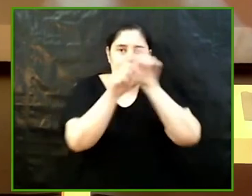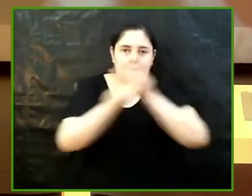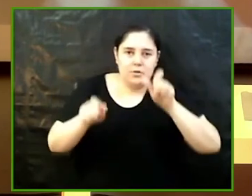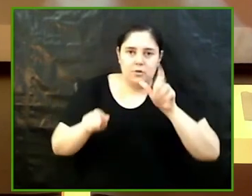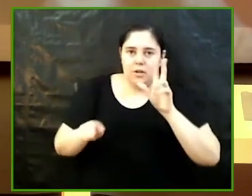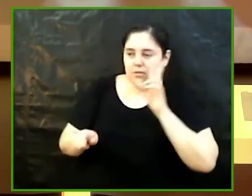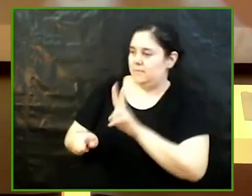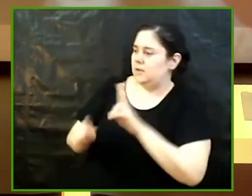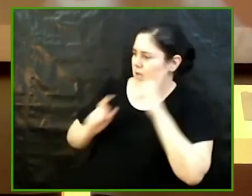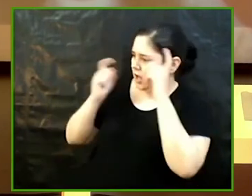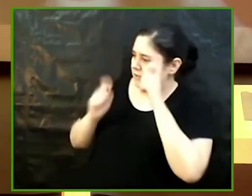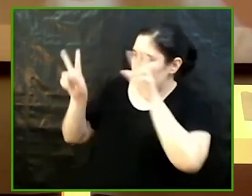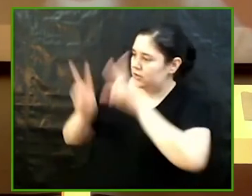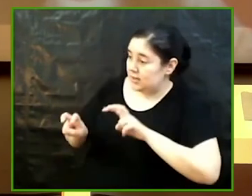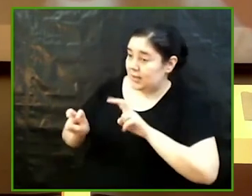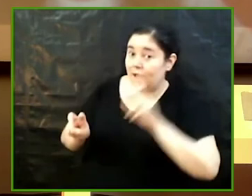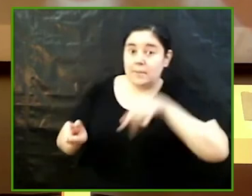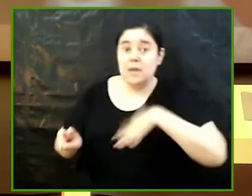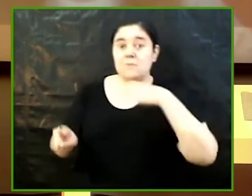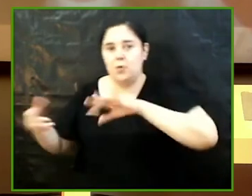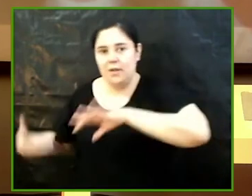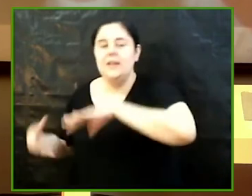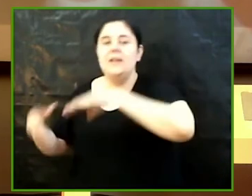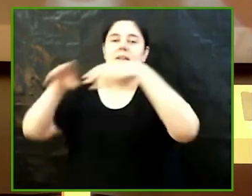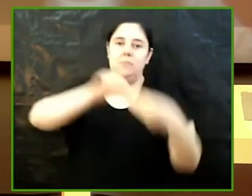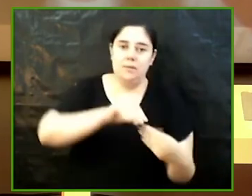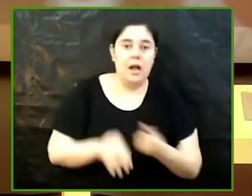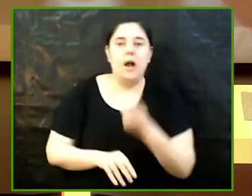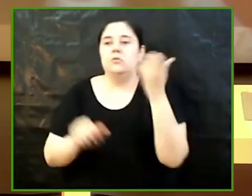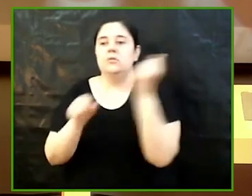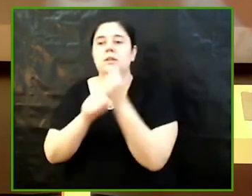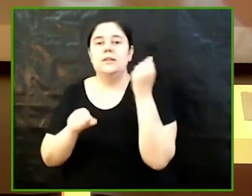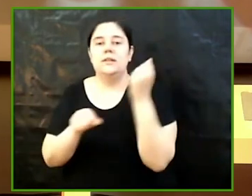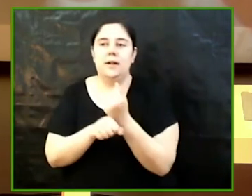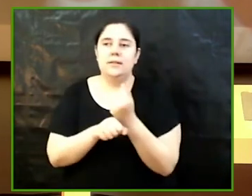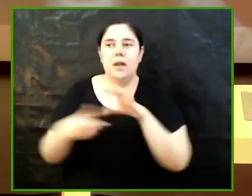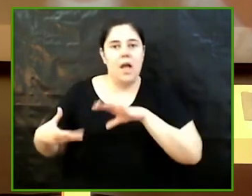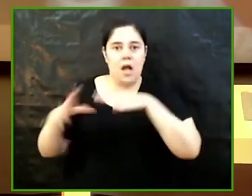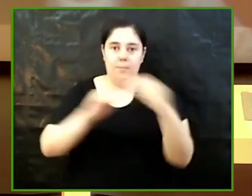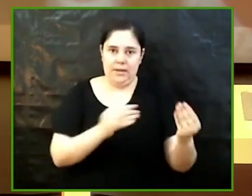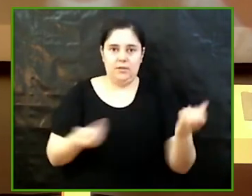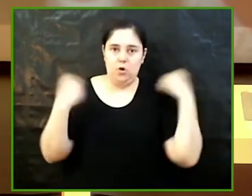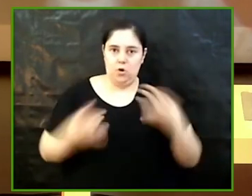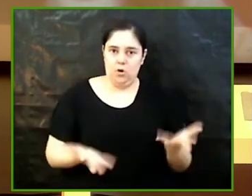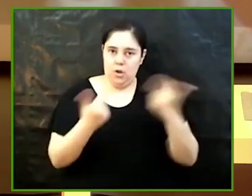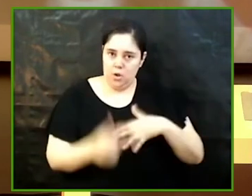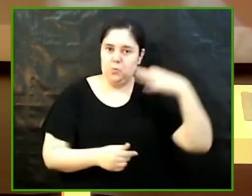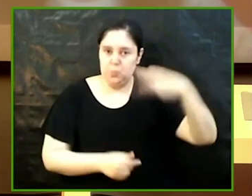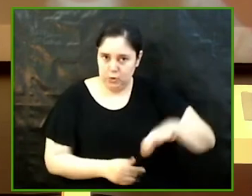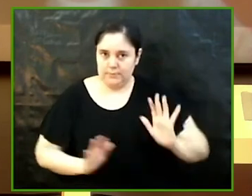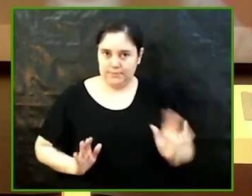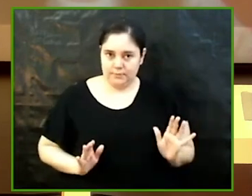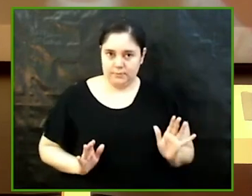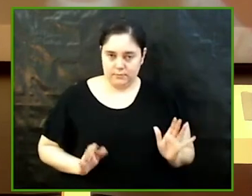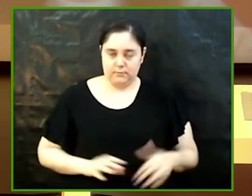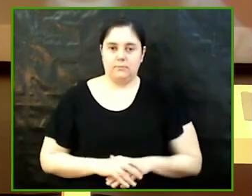i que es pugui implementar hi ha treballs òbviament que tenen una aplicació pràctica que ha posat de manifest en les